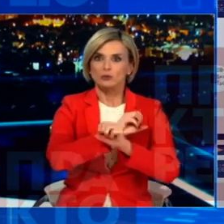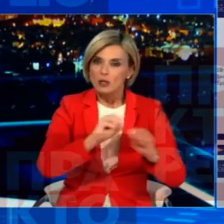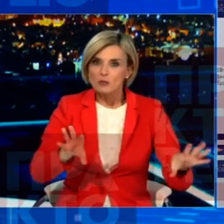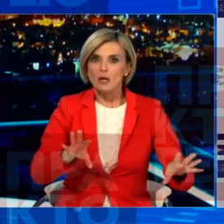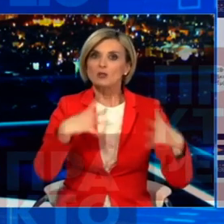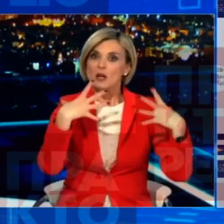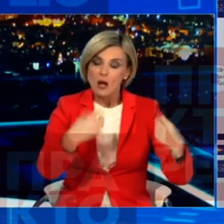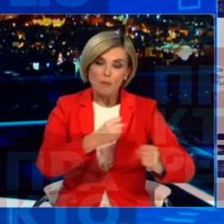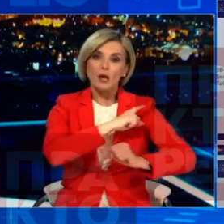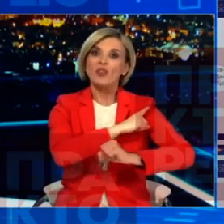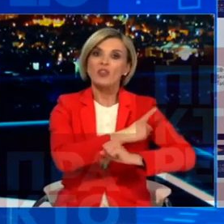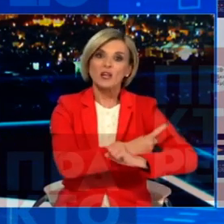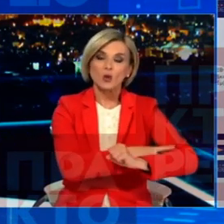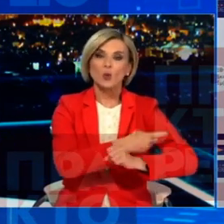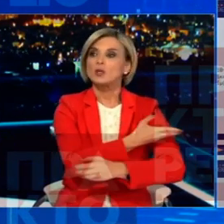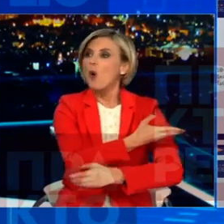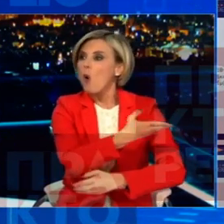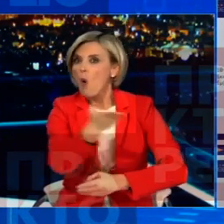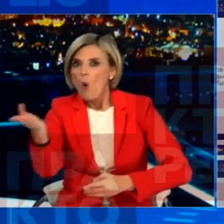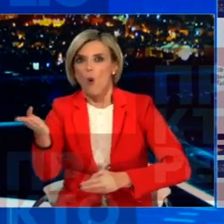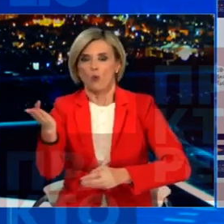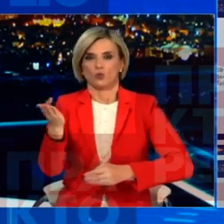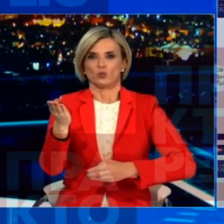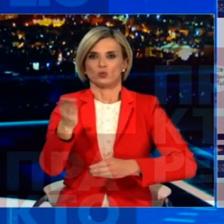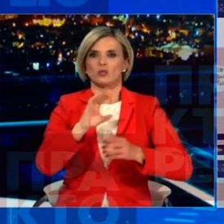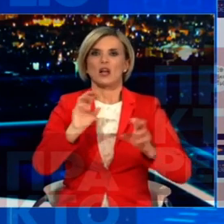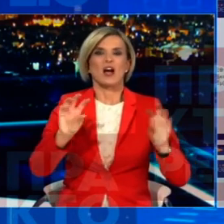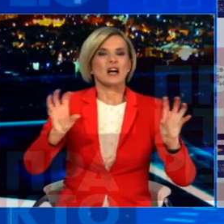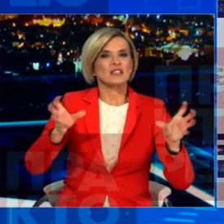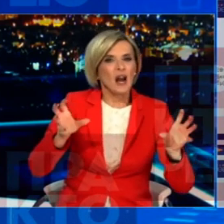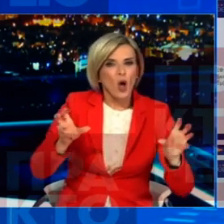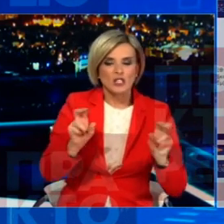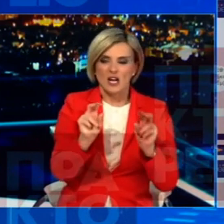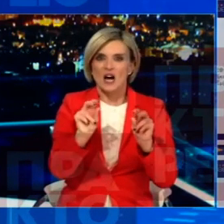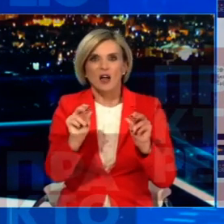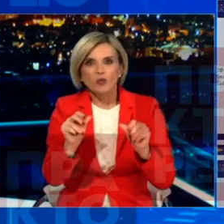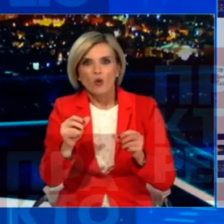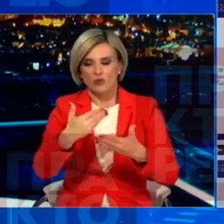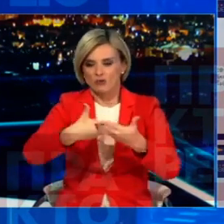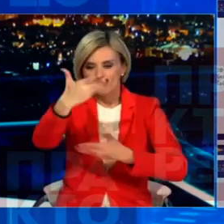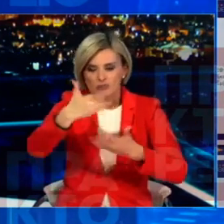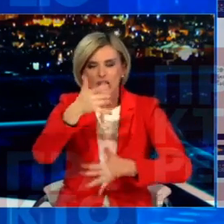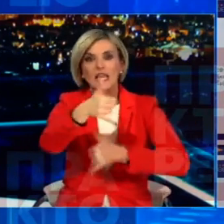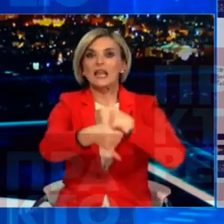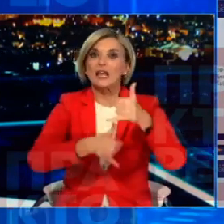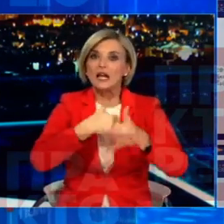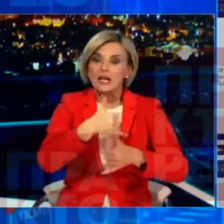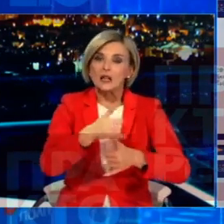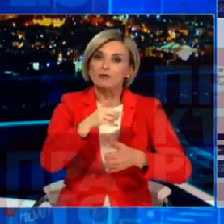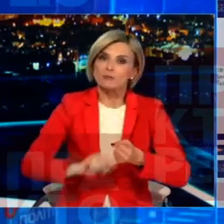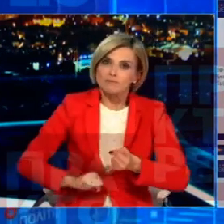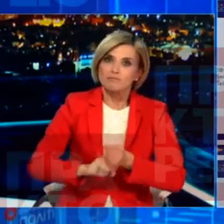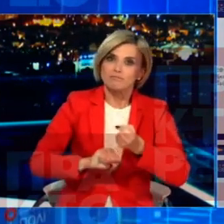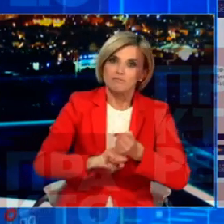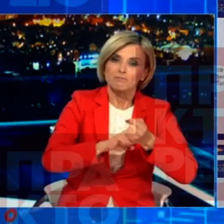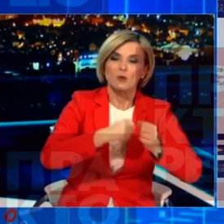ενημέρωση Σε όλα τα μέσα μαζικής ενημέρωσης Με τον τρόπο για τον οποίο θέλουμε να προχωρήσουμε Ενισχύοντας το μήνυμά μας και